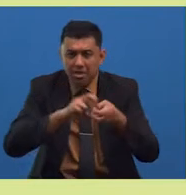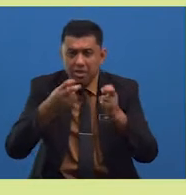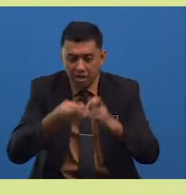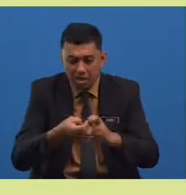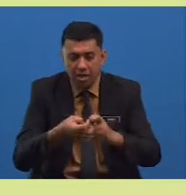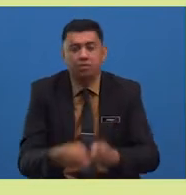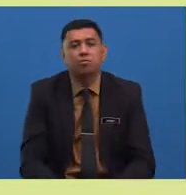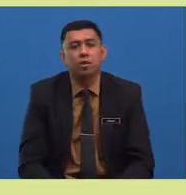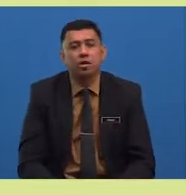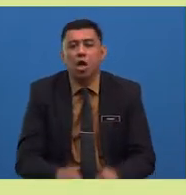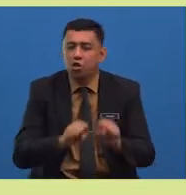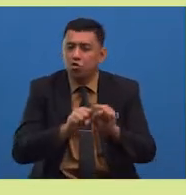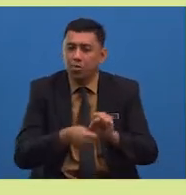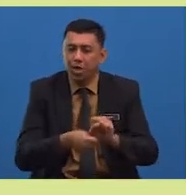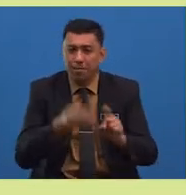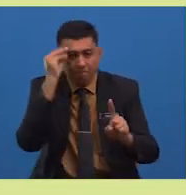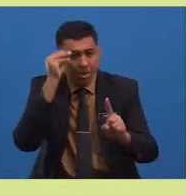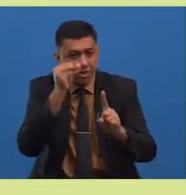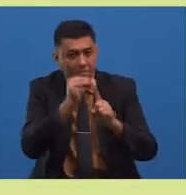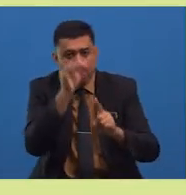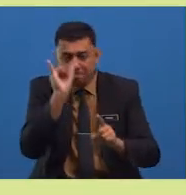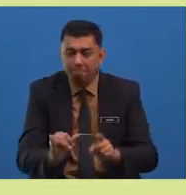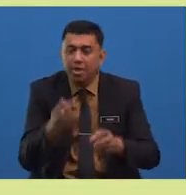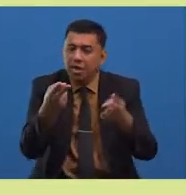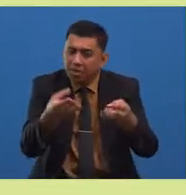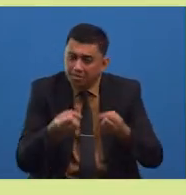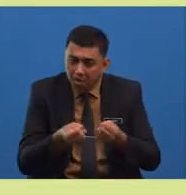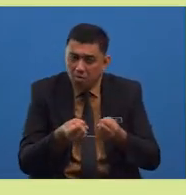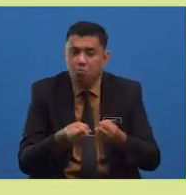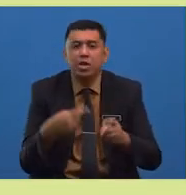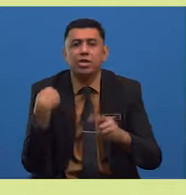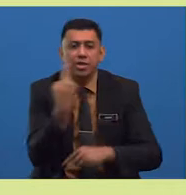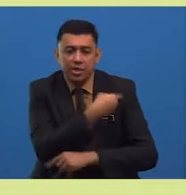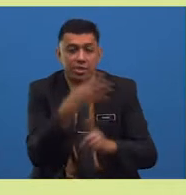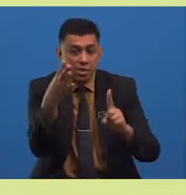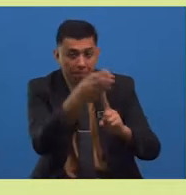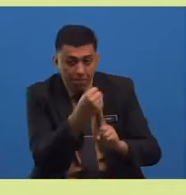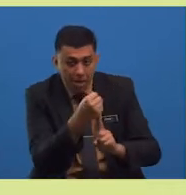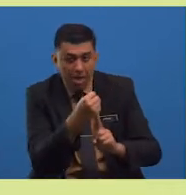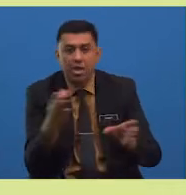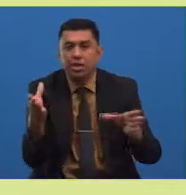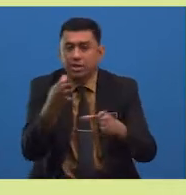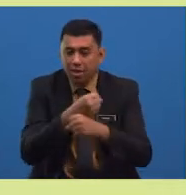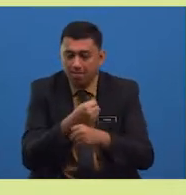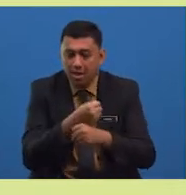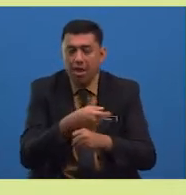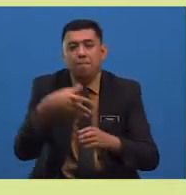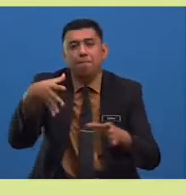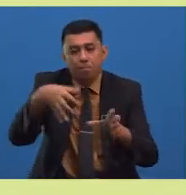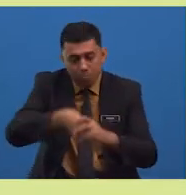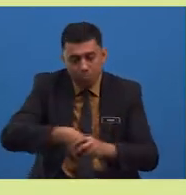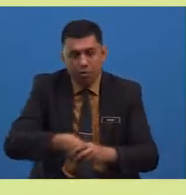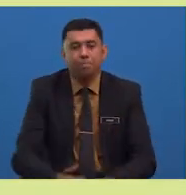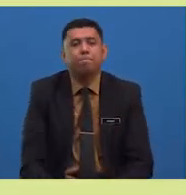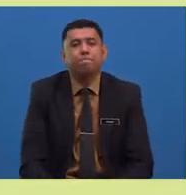masalah supaya maklamat yang hendak kita capai dapat kita